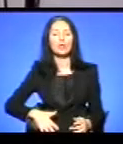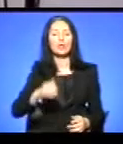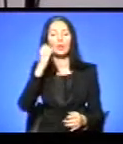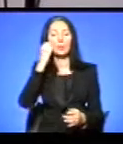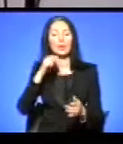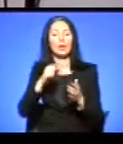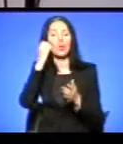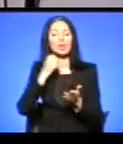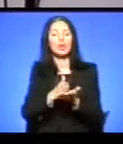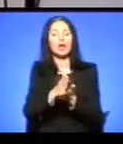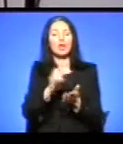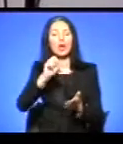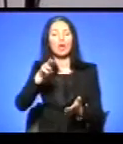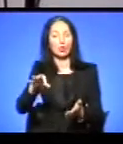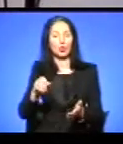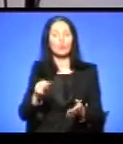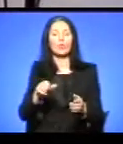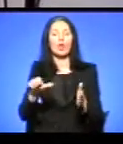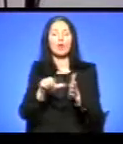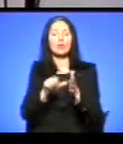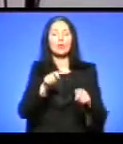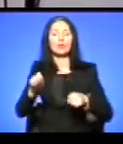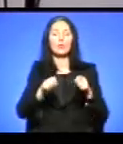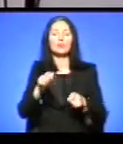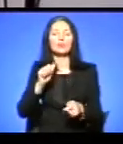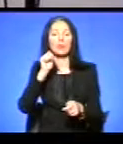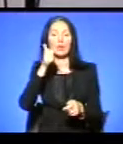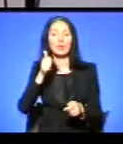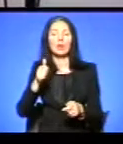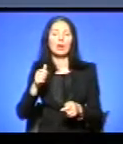.20 учасники велопробігу «Чумацький шлях» прибудуть до Києва.